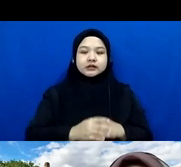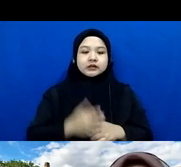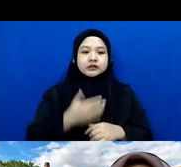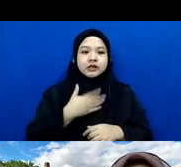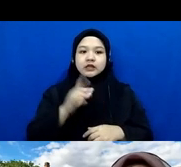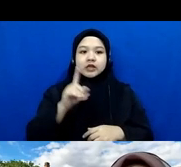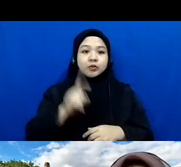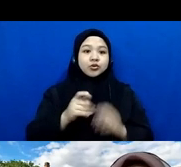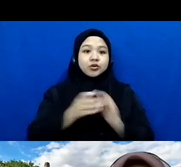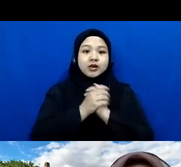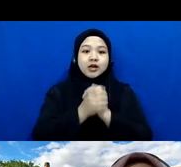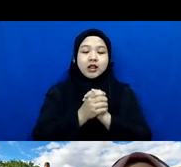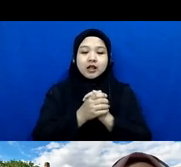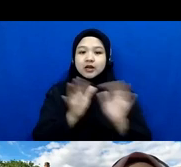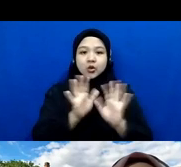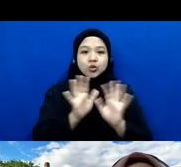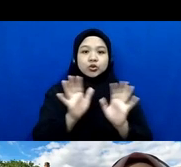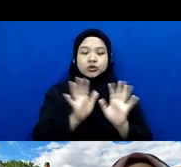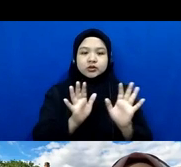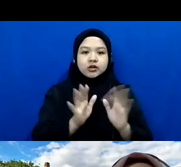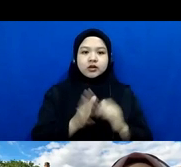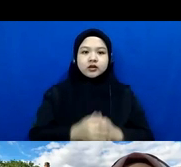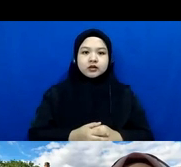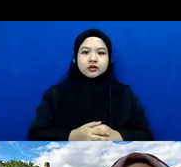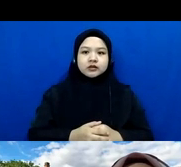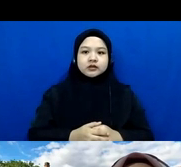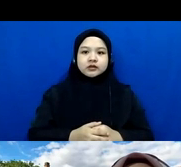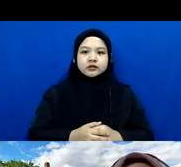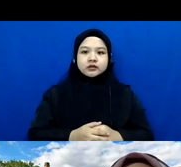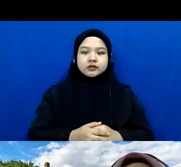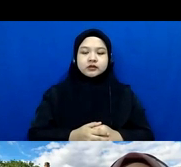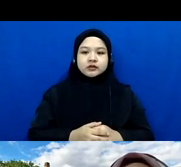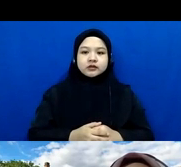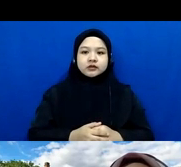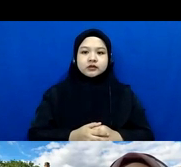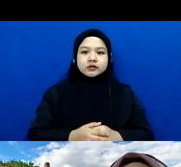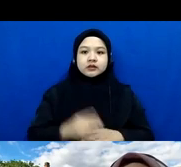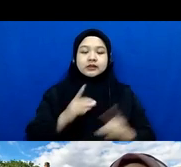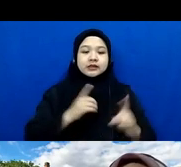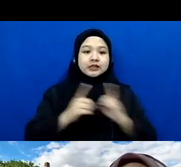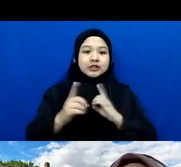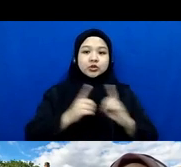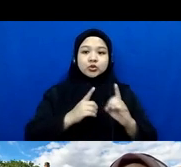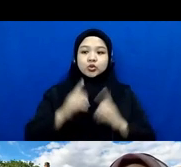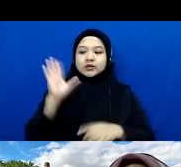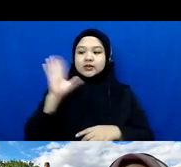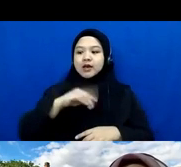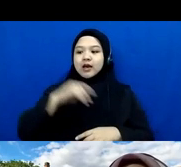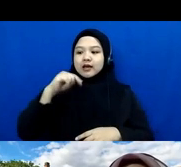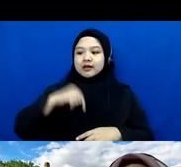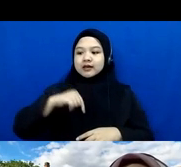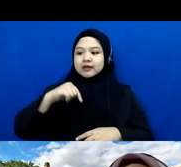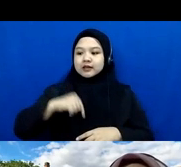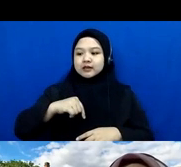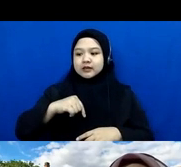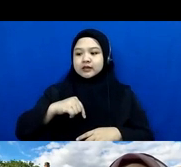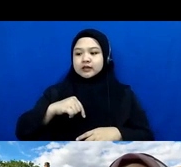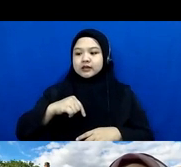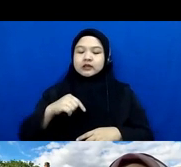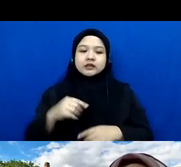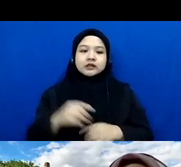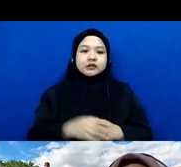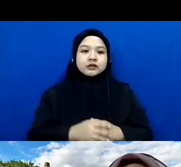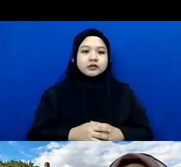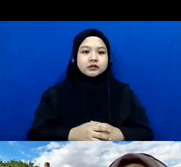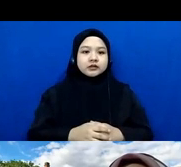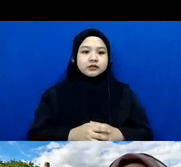perlu memperkenalkan diri lagi Nah diskusi hari ini yang ingin